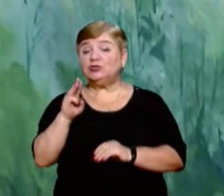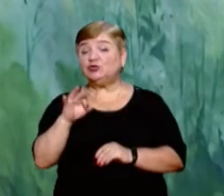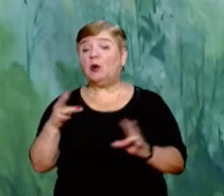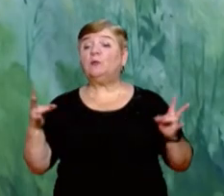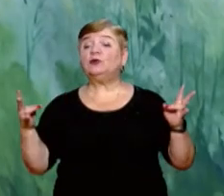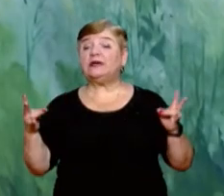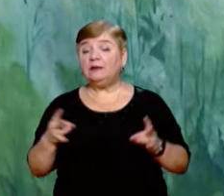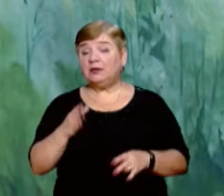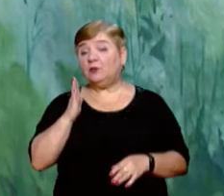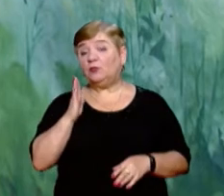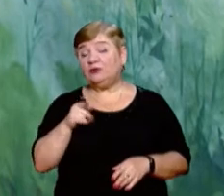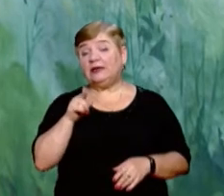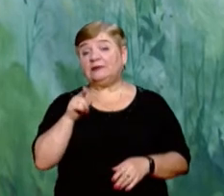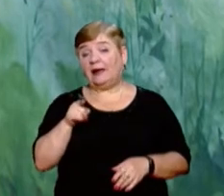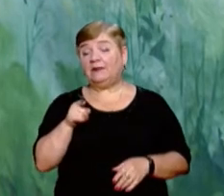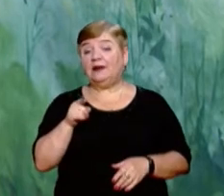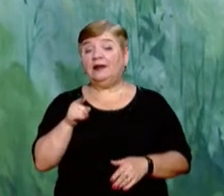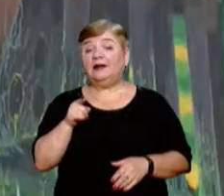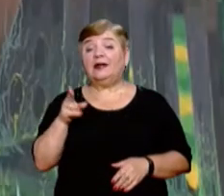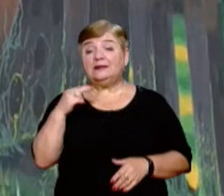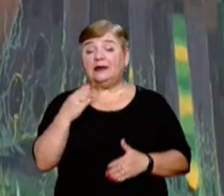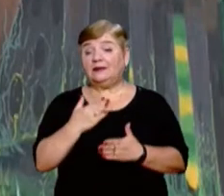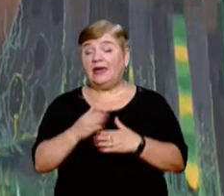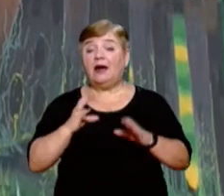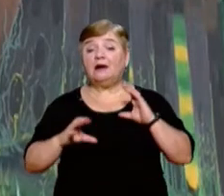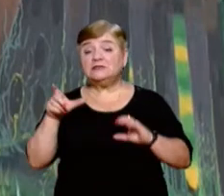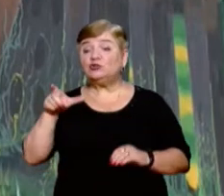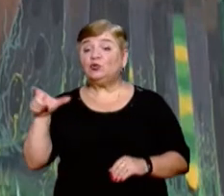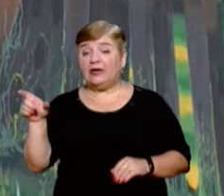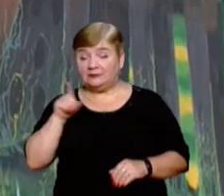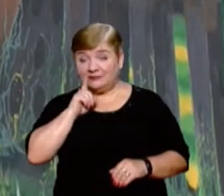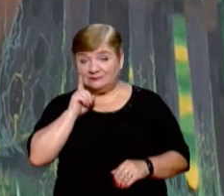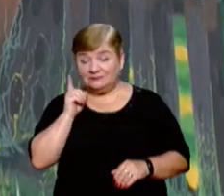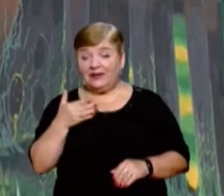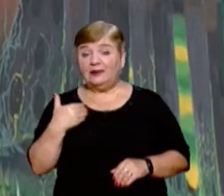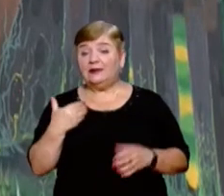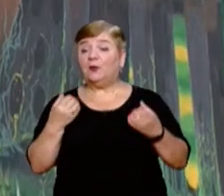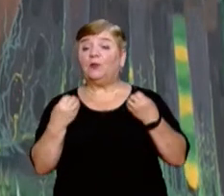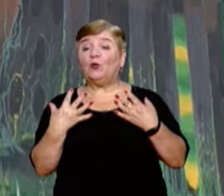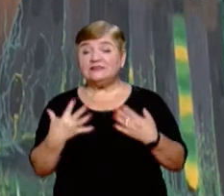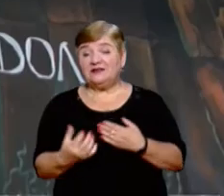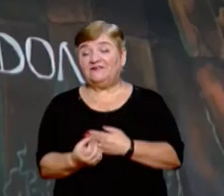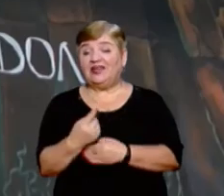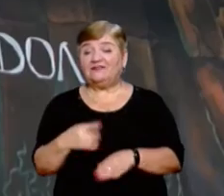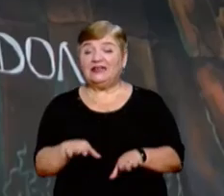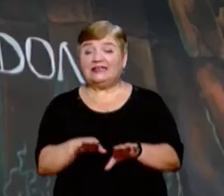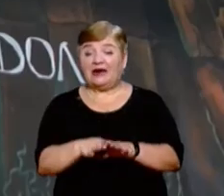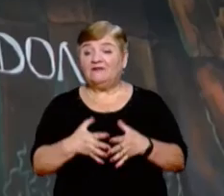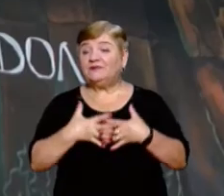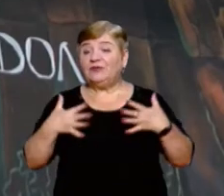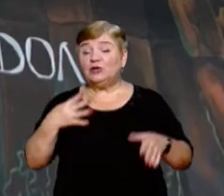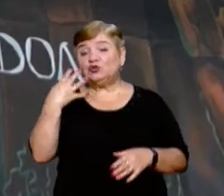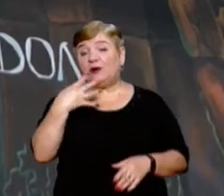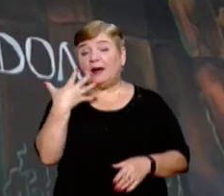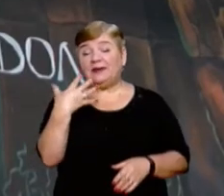бути там, де є студенти. Тому що ми, як студенти, ми в першу чергу думаємо про своїх. Виярали грант в розмірі 45